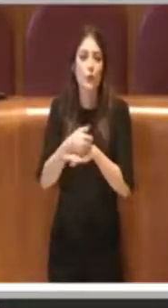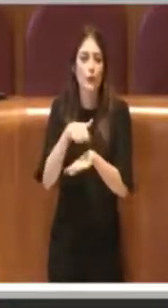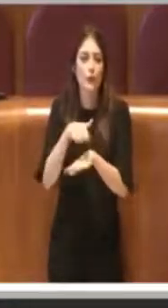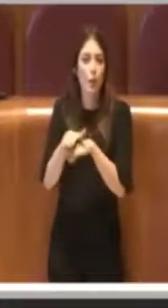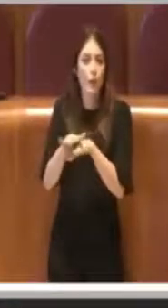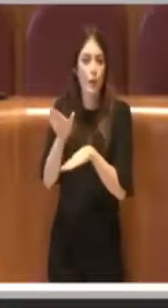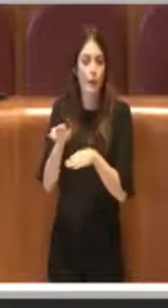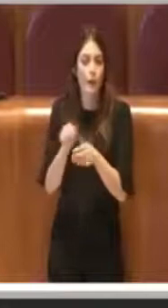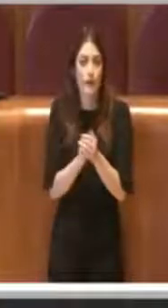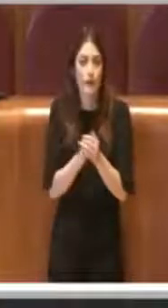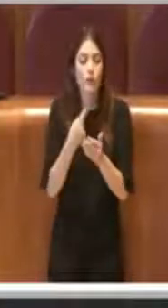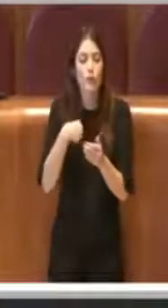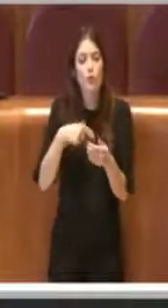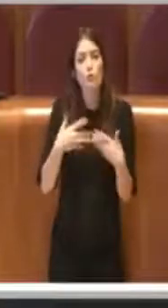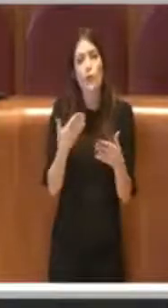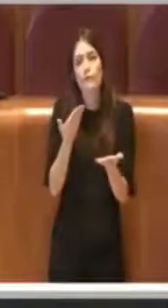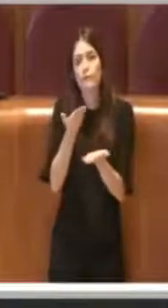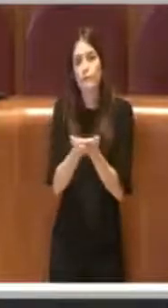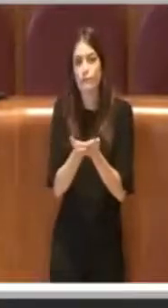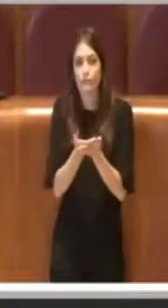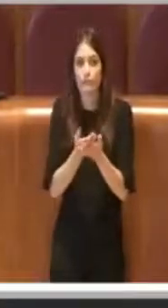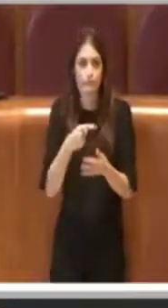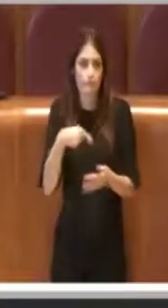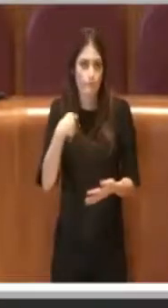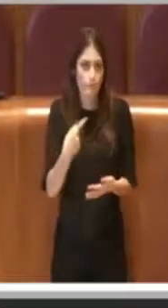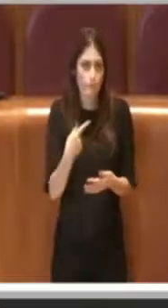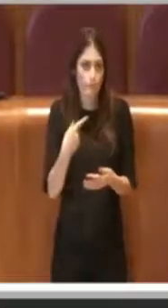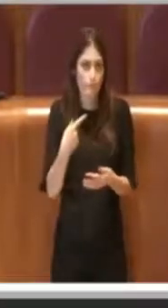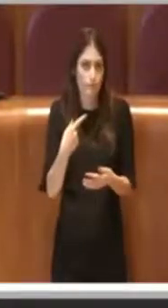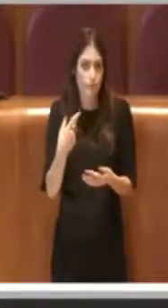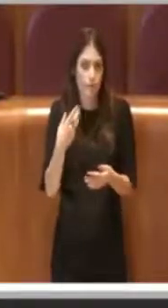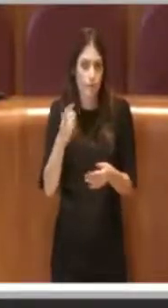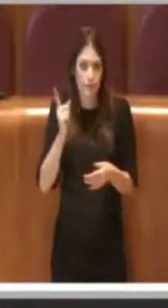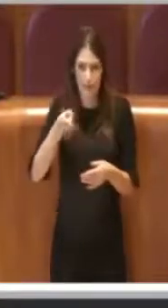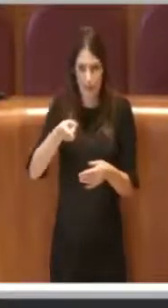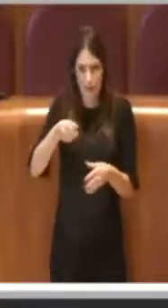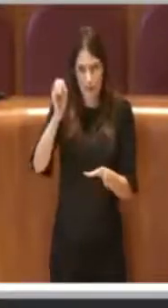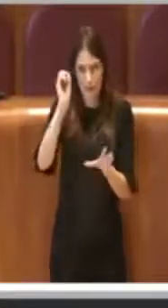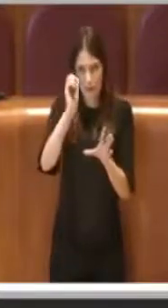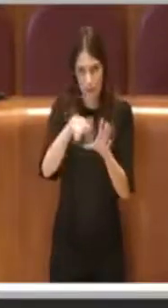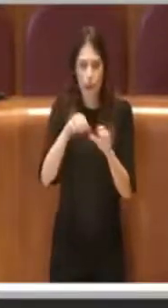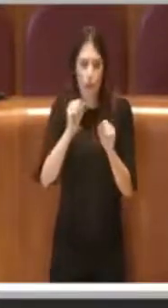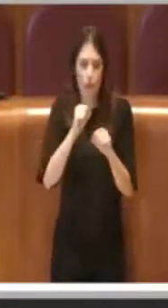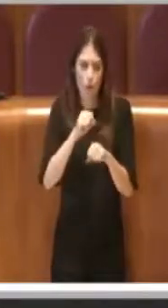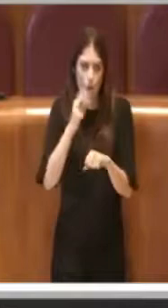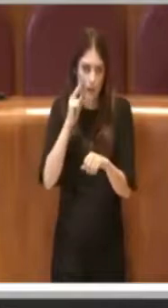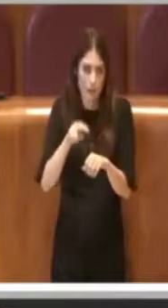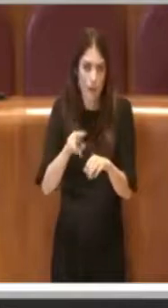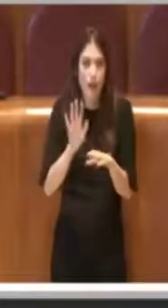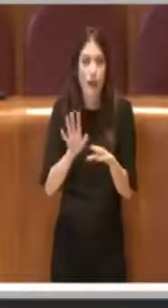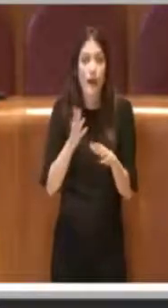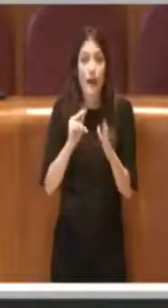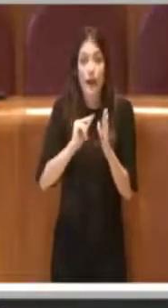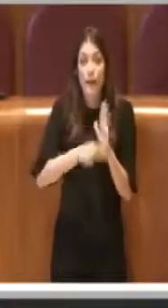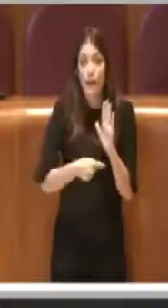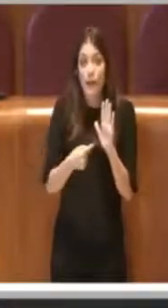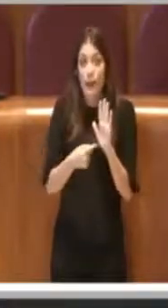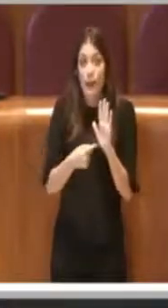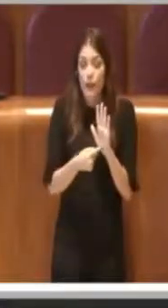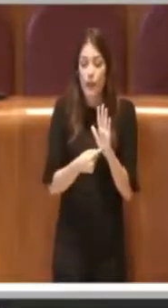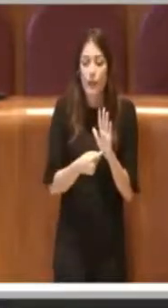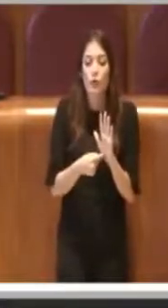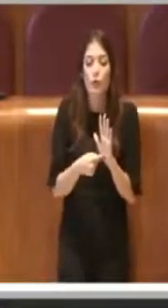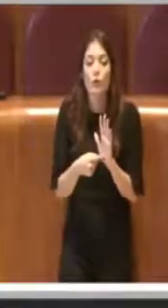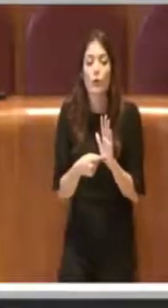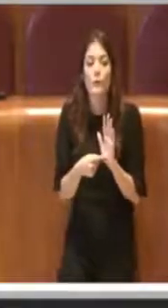successivamente, nel momento in cui sarà caricato, sarà possibile visionarlo, un emendamento che è stato